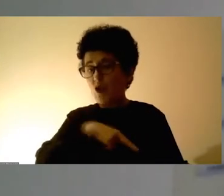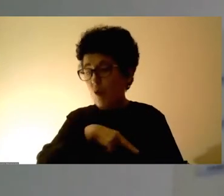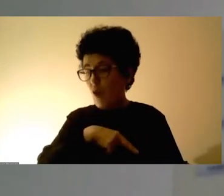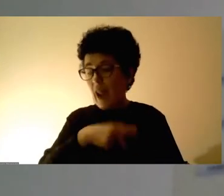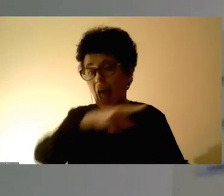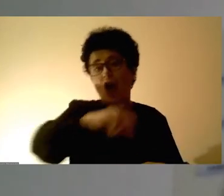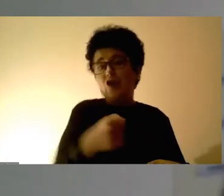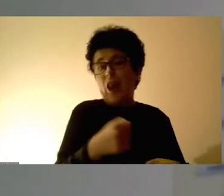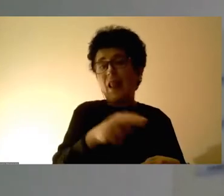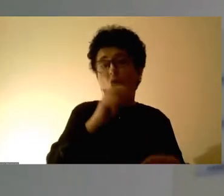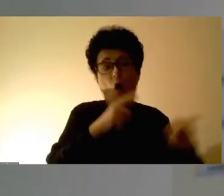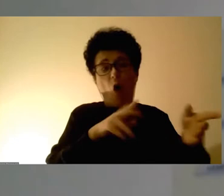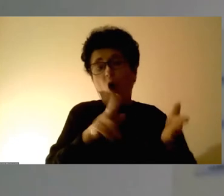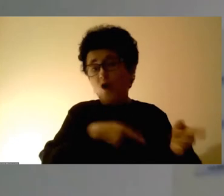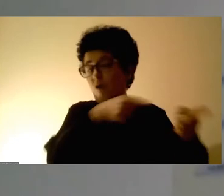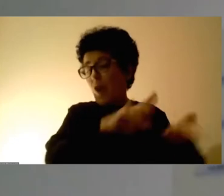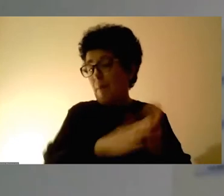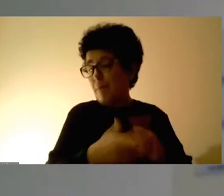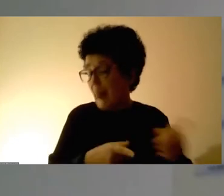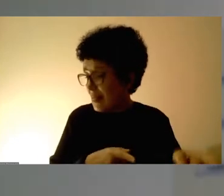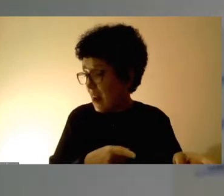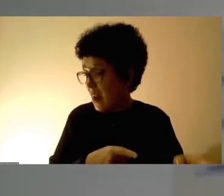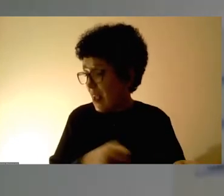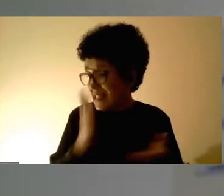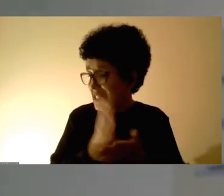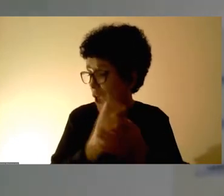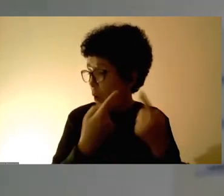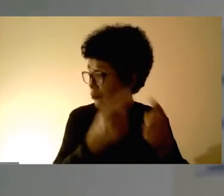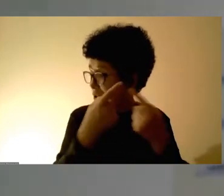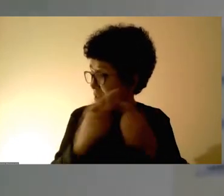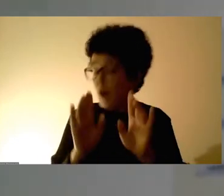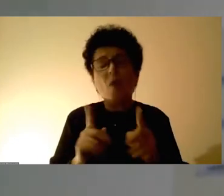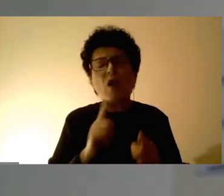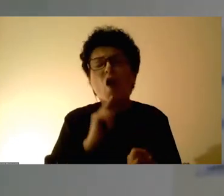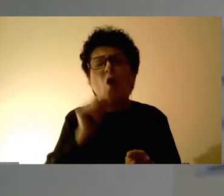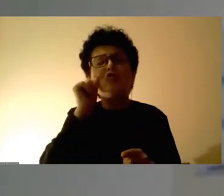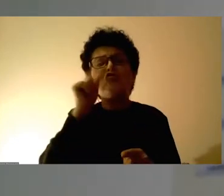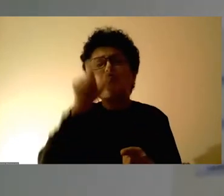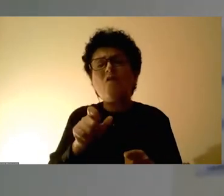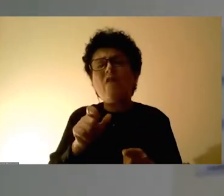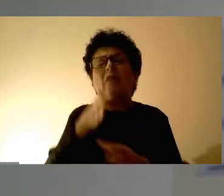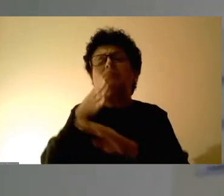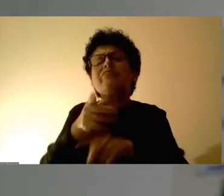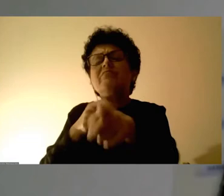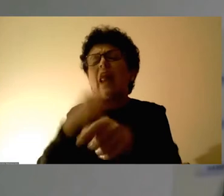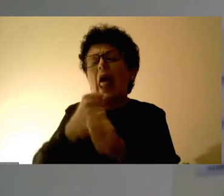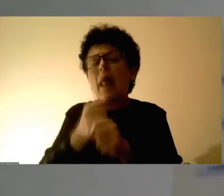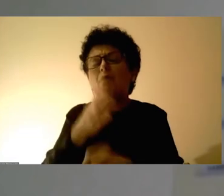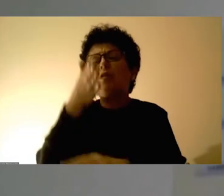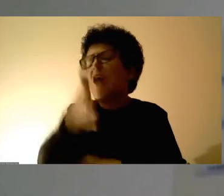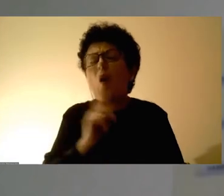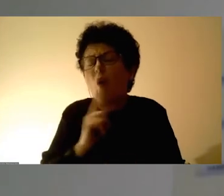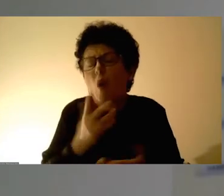знаеме да бидеме запрашани, па кои се тие нелелуги кои што довагат ке вас на третман и дали тие